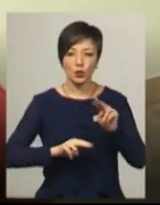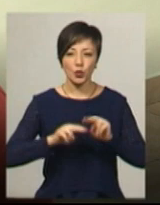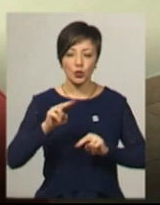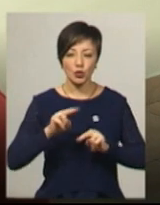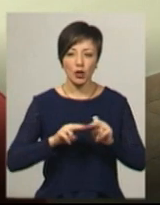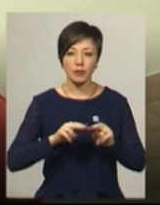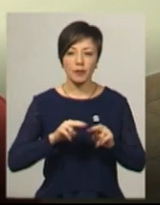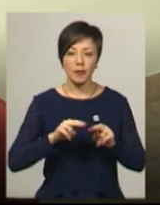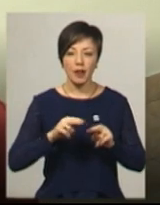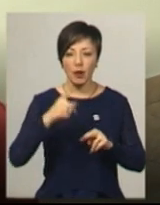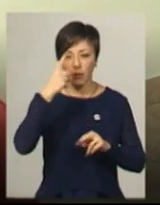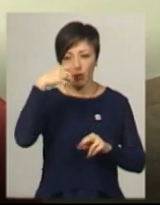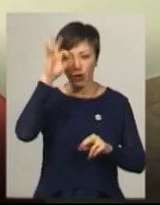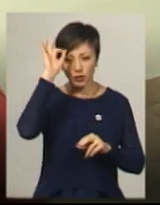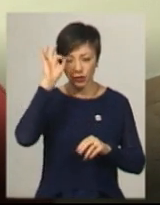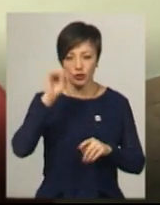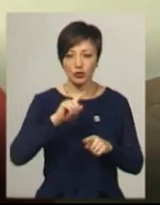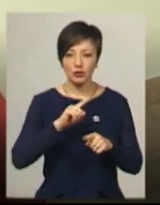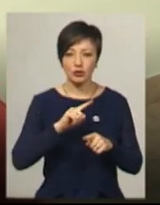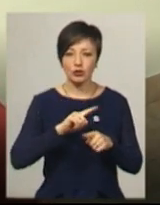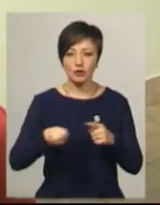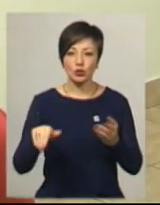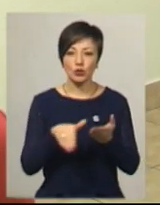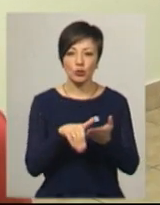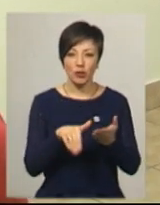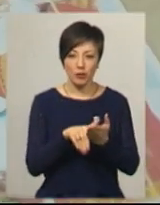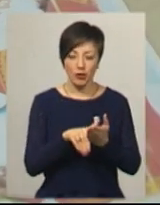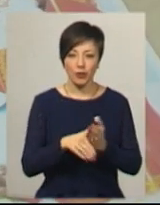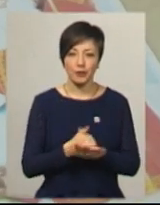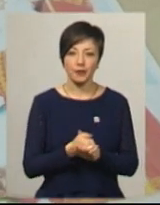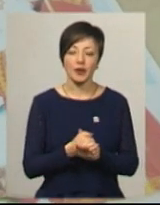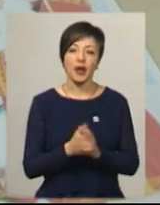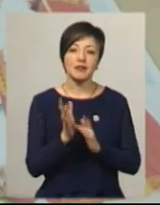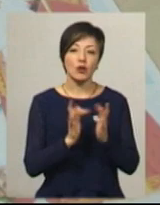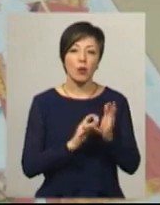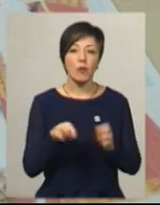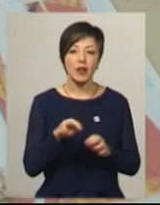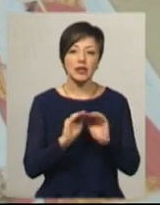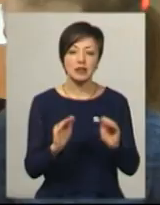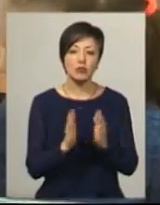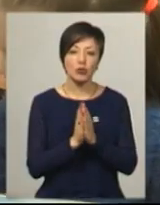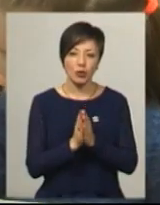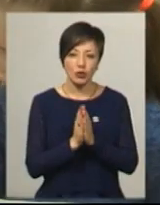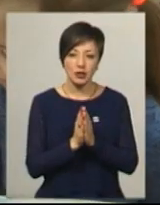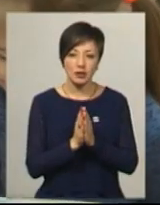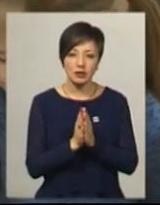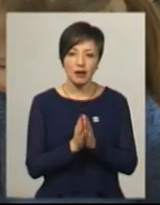Конструктора поліцейського швидкого допомогу. У Святого Миколая діти також просять.